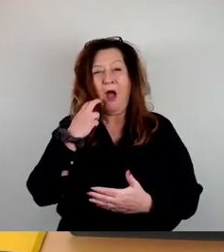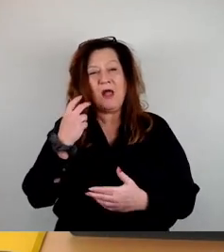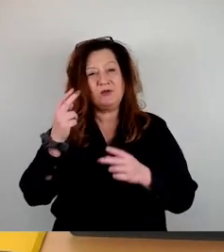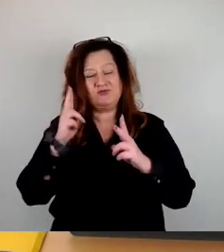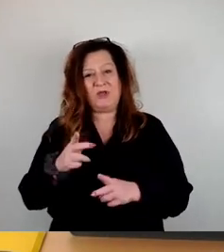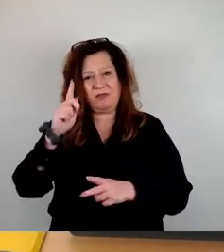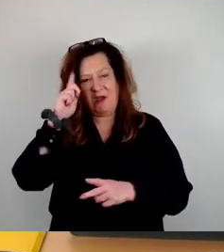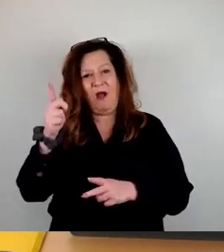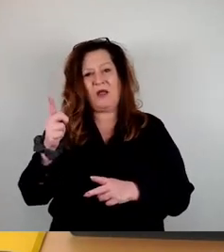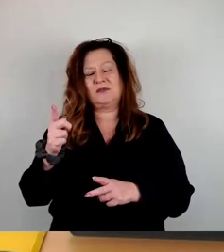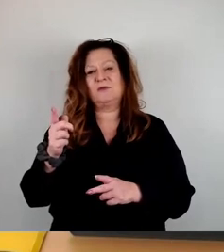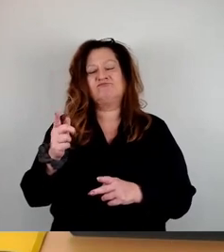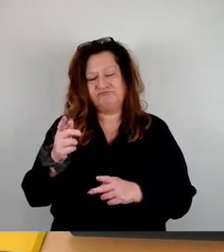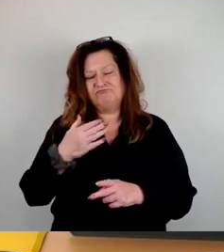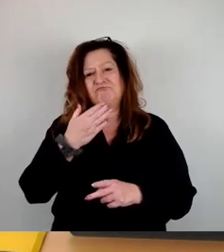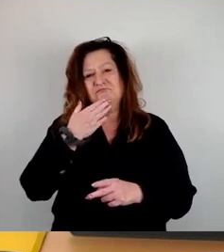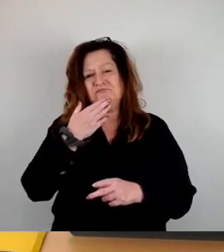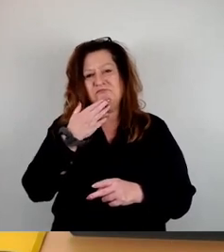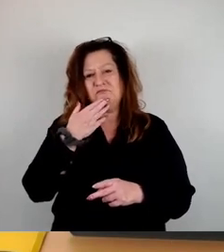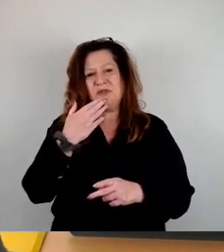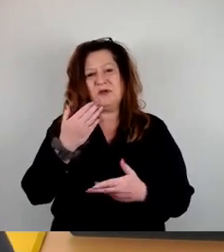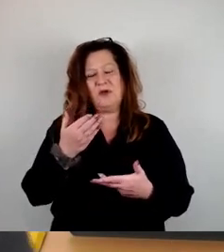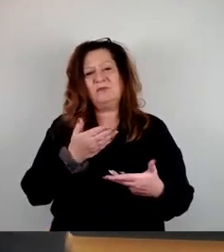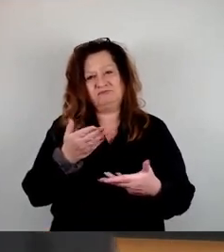bitten und zur Verpflichtung.